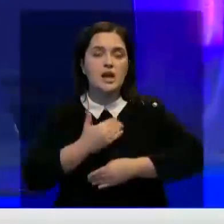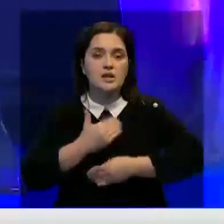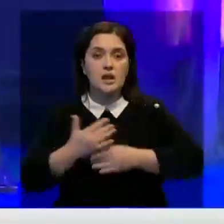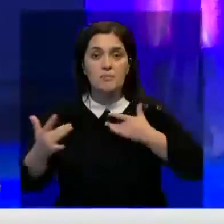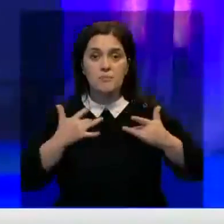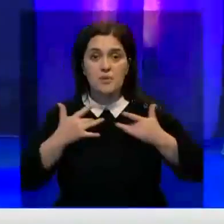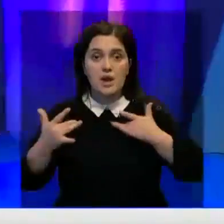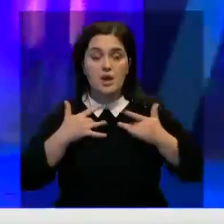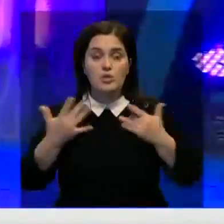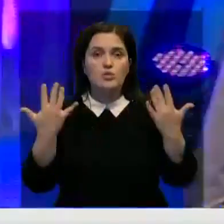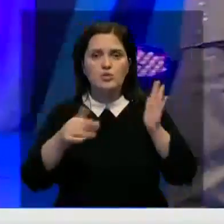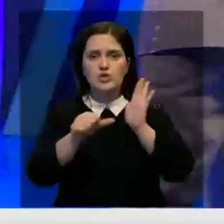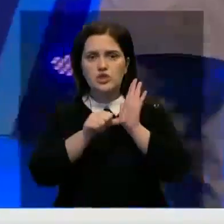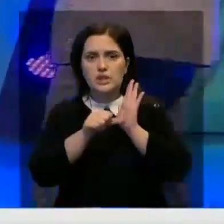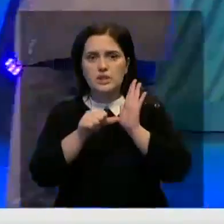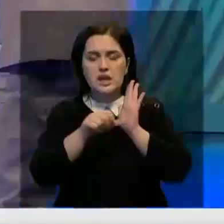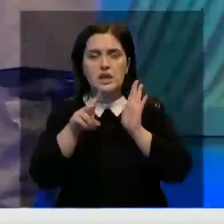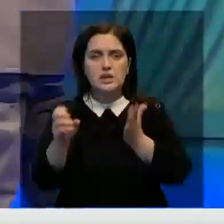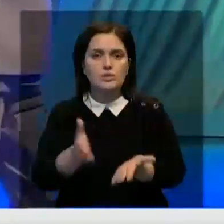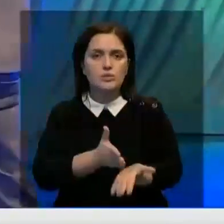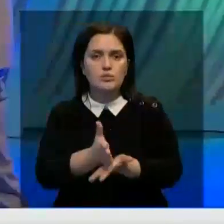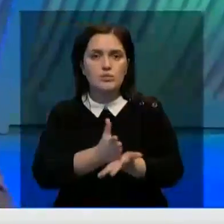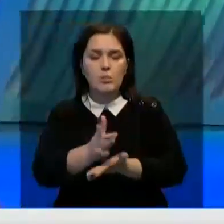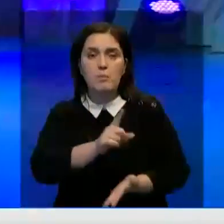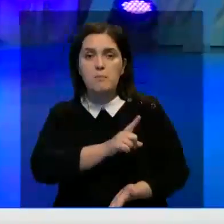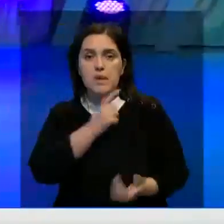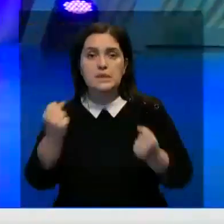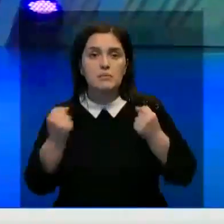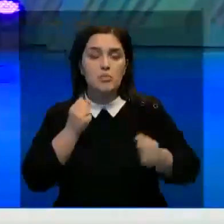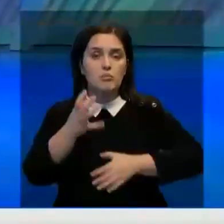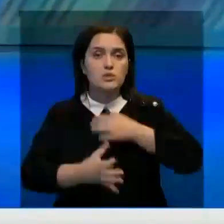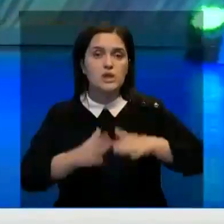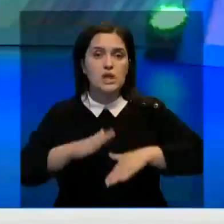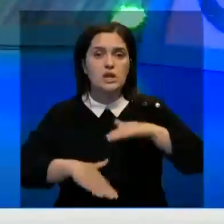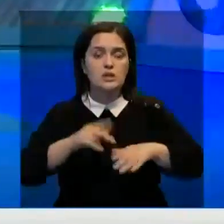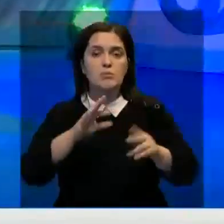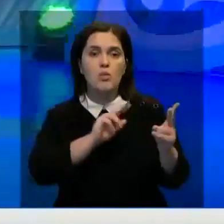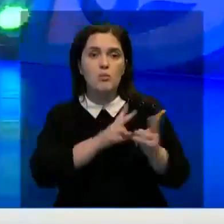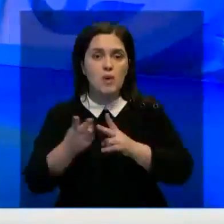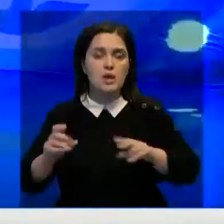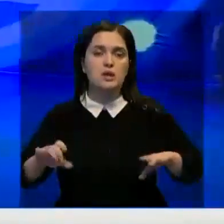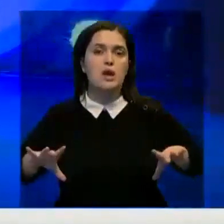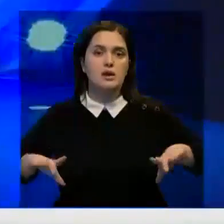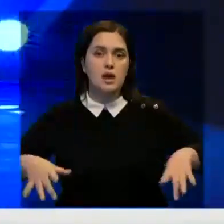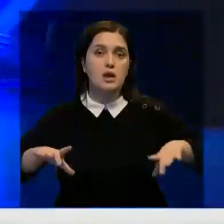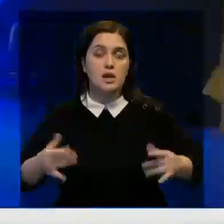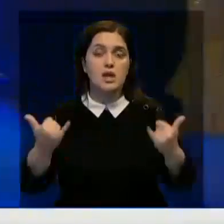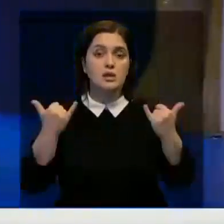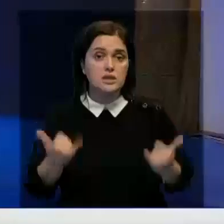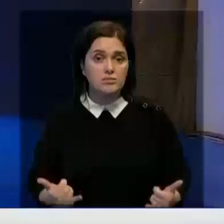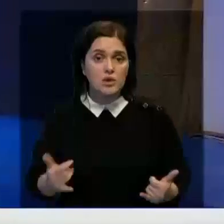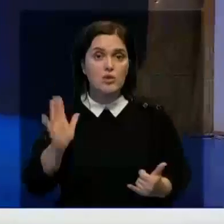Девушка на сцене уже шесть лет. Она мастер спорта международного класса по бальным танцам на колясках. Теперь она